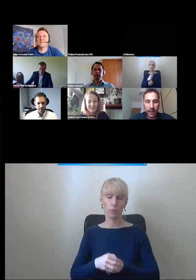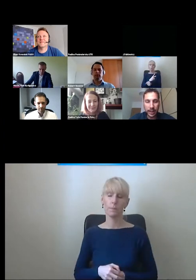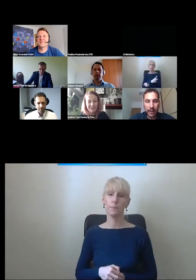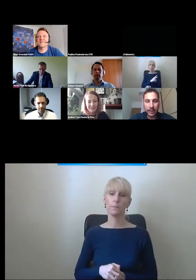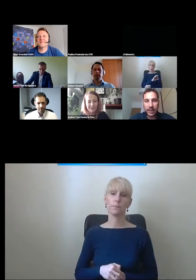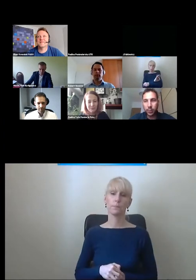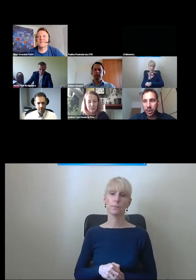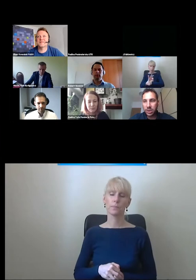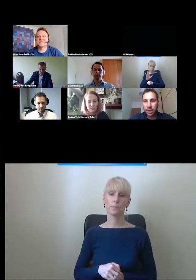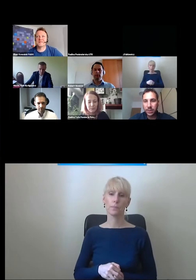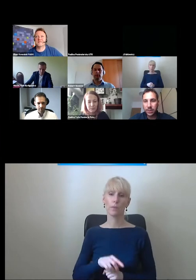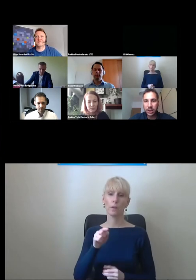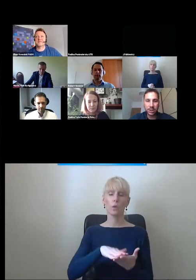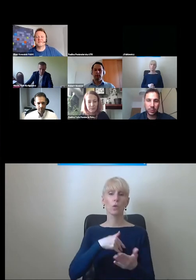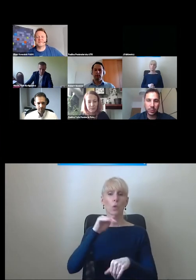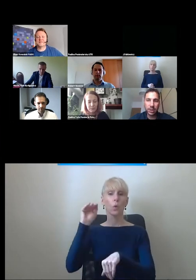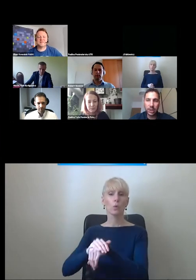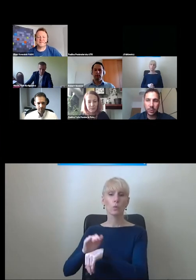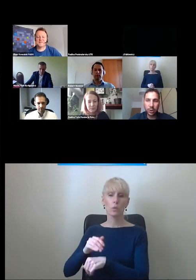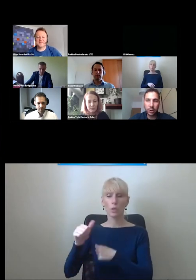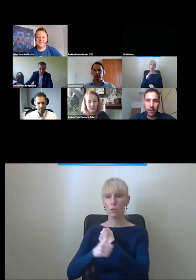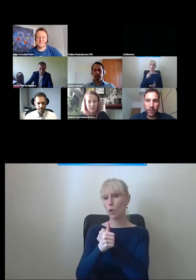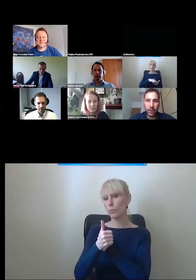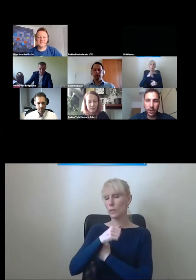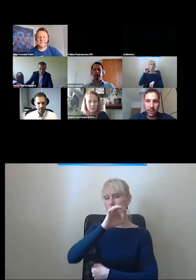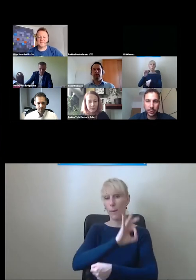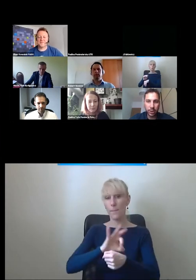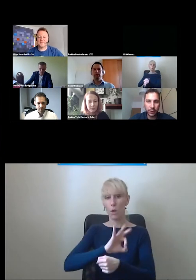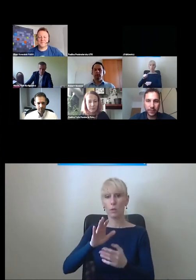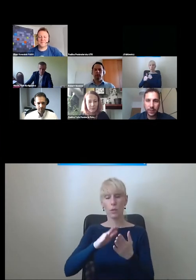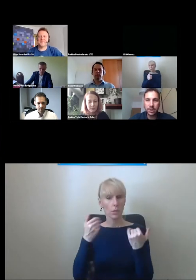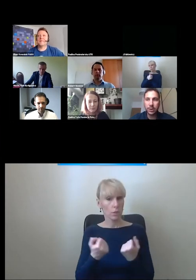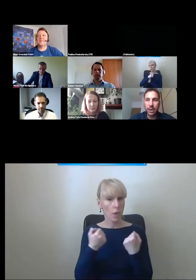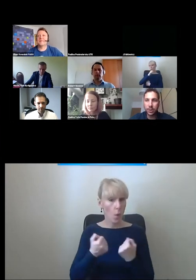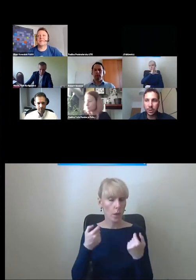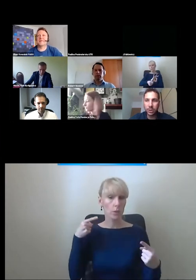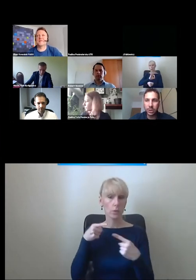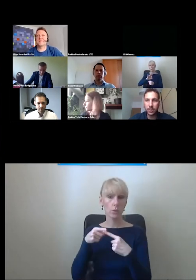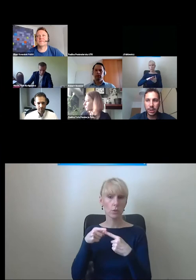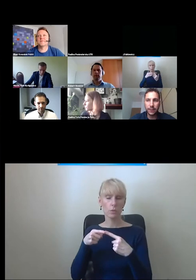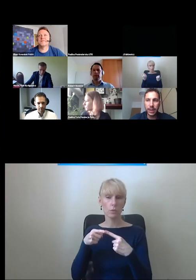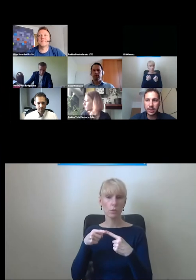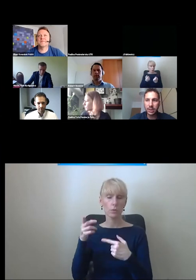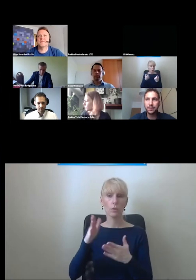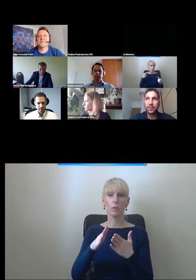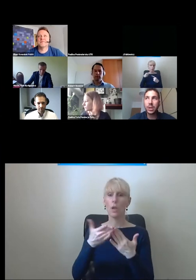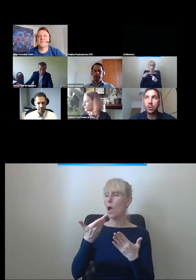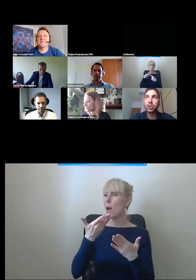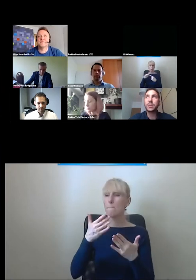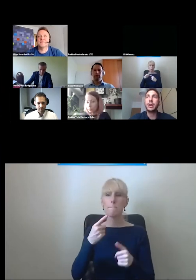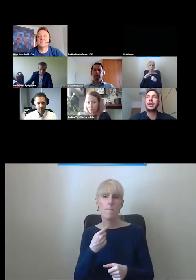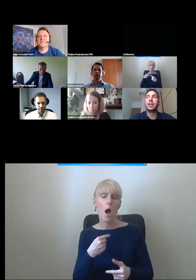Zajmuję się przede wszystkim uzgadnianiem dokumentacji projektowej, także pewnymi działaniami dotyczącymi likwidacji